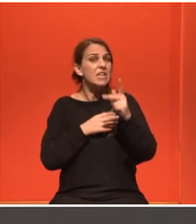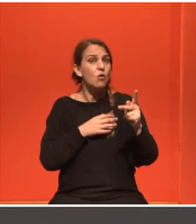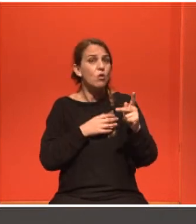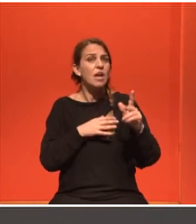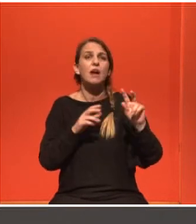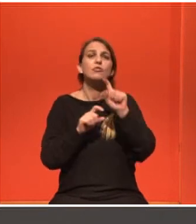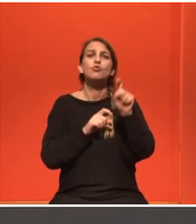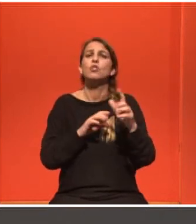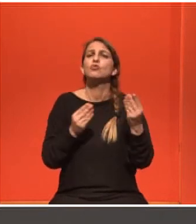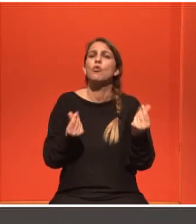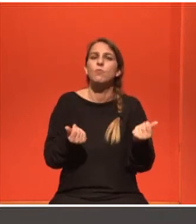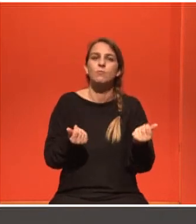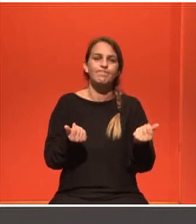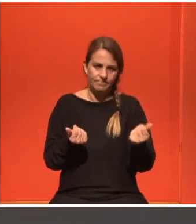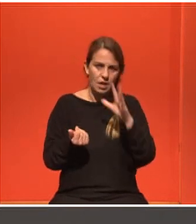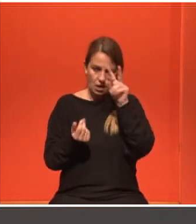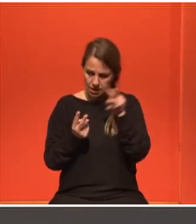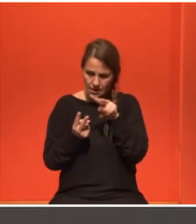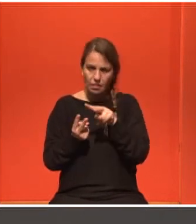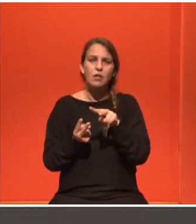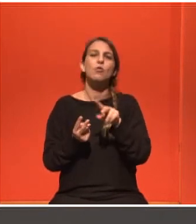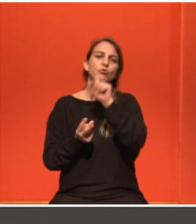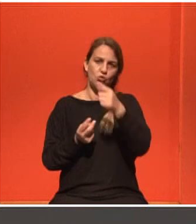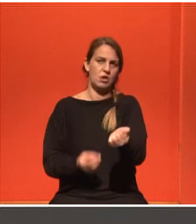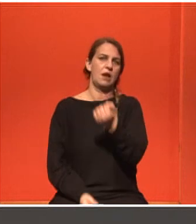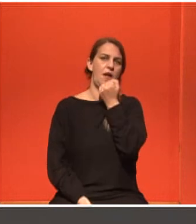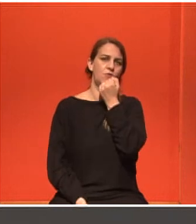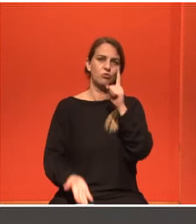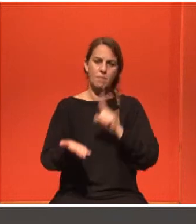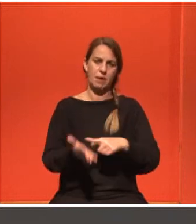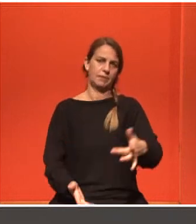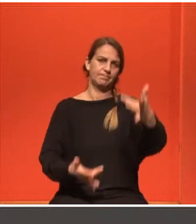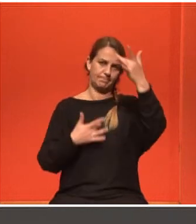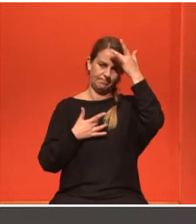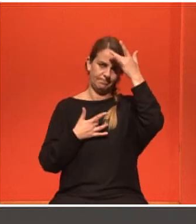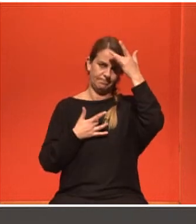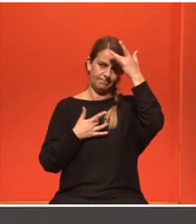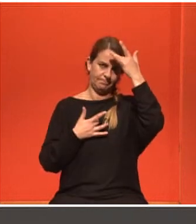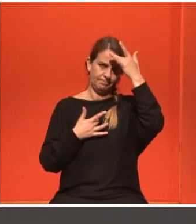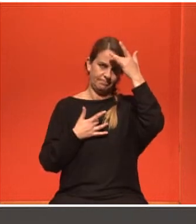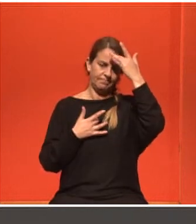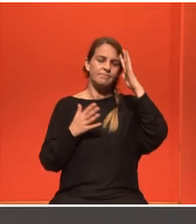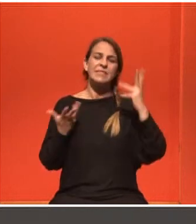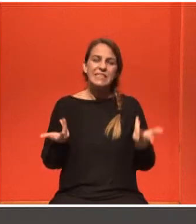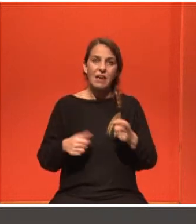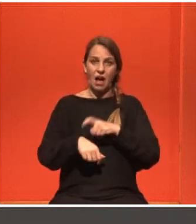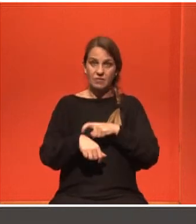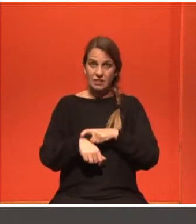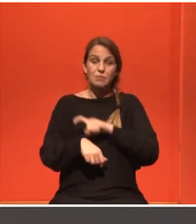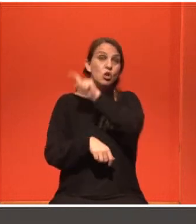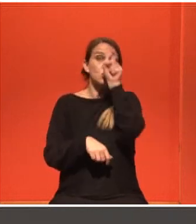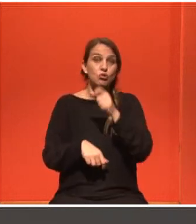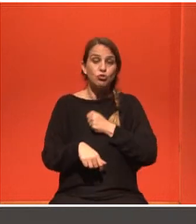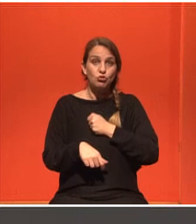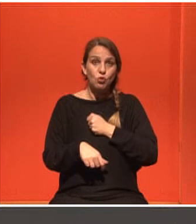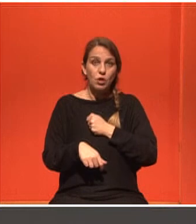Ζούμε λάθος. και όταν το καταλάβουμε αυτό, θα δούμε ότι, έτσι όπως έχουμε ζήσει,